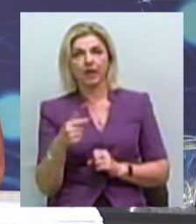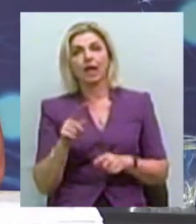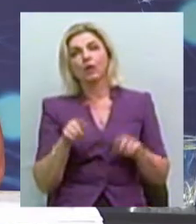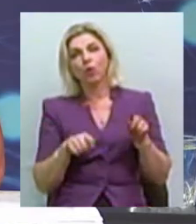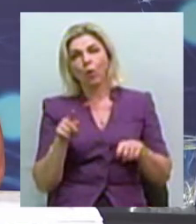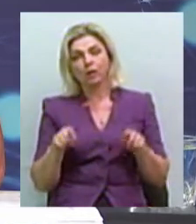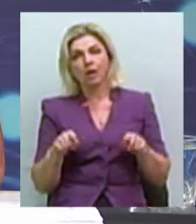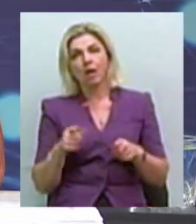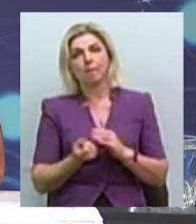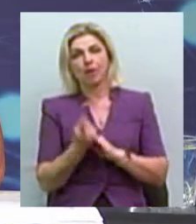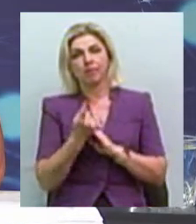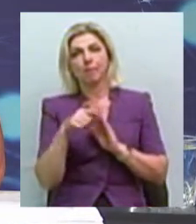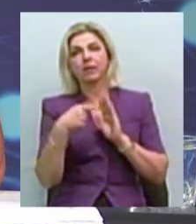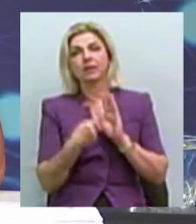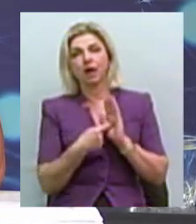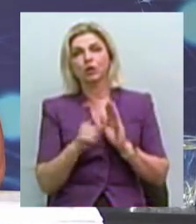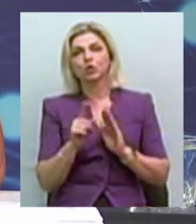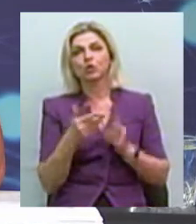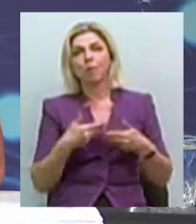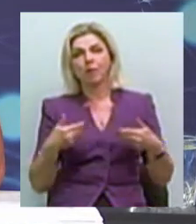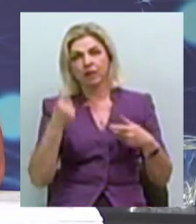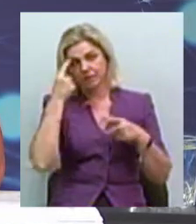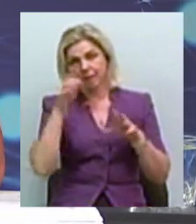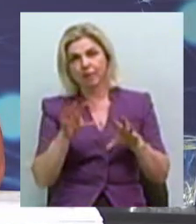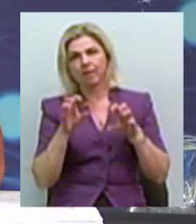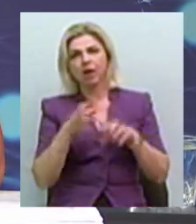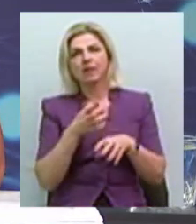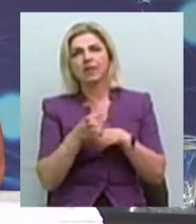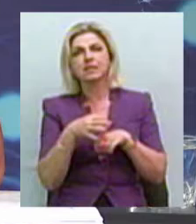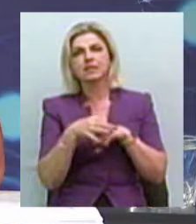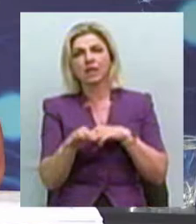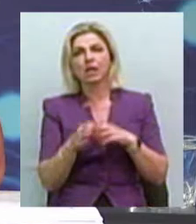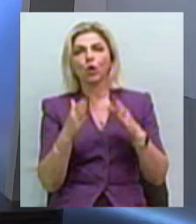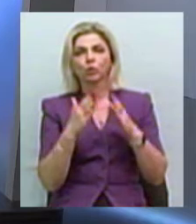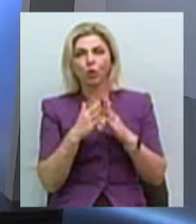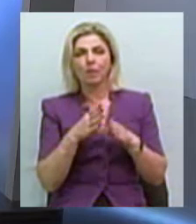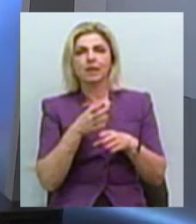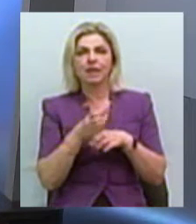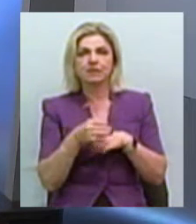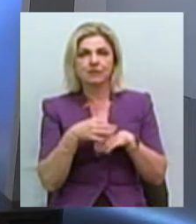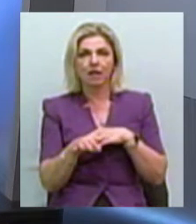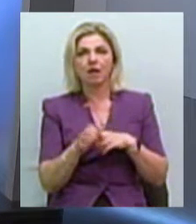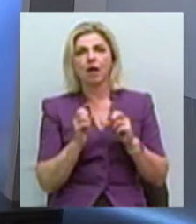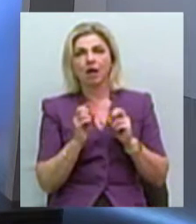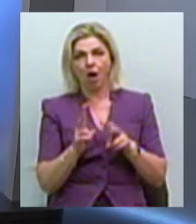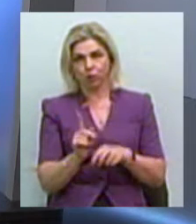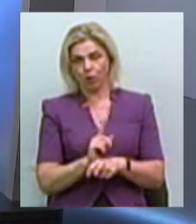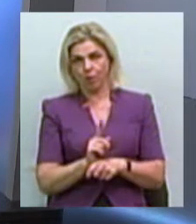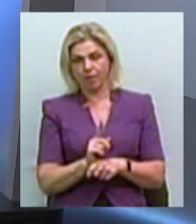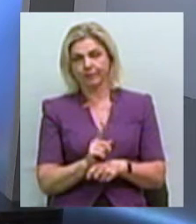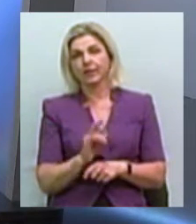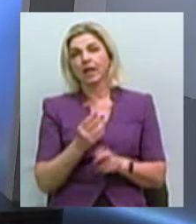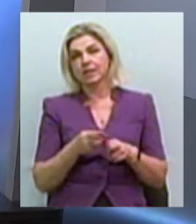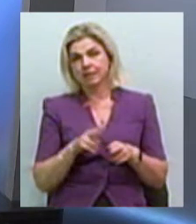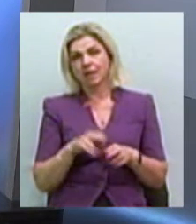Інколи виникає питання того, що ми сприймаємо насилля, домашнє насилля, як норму. Звичайно, можливо,